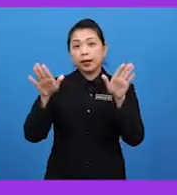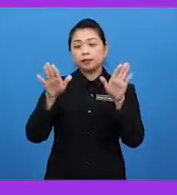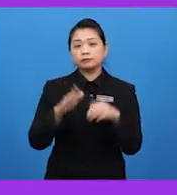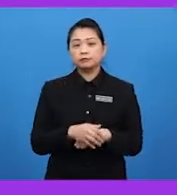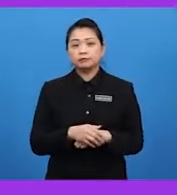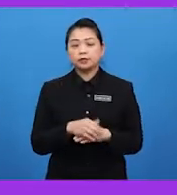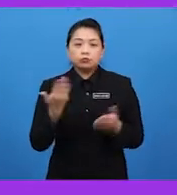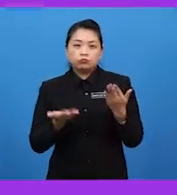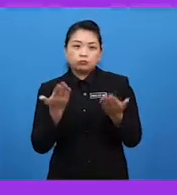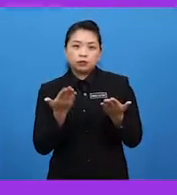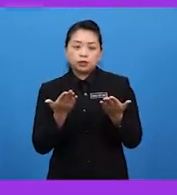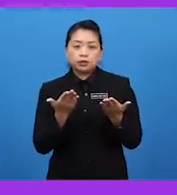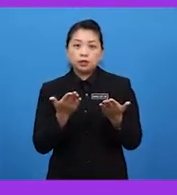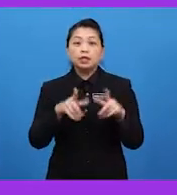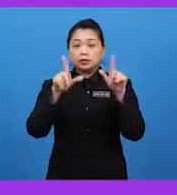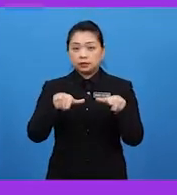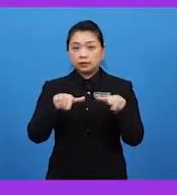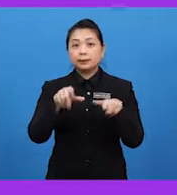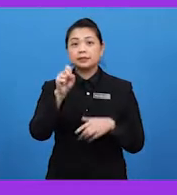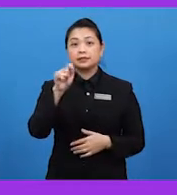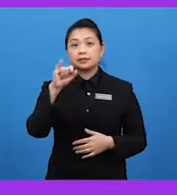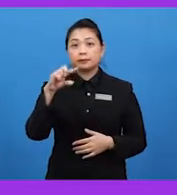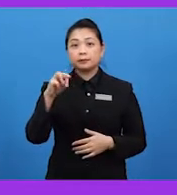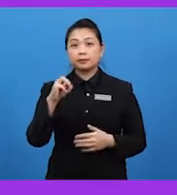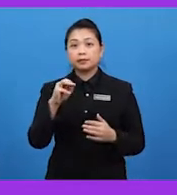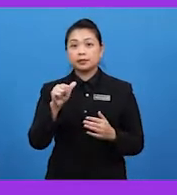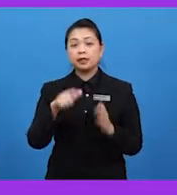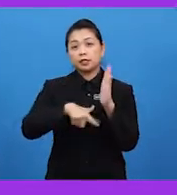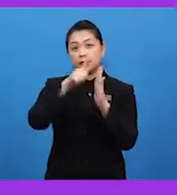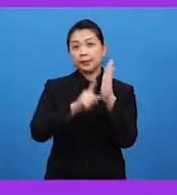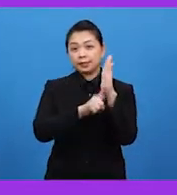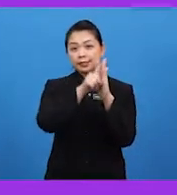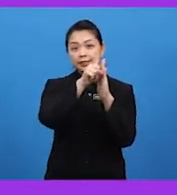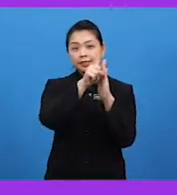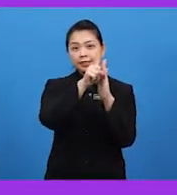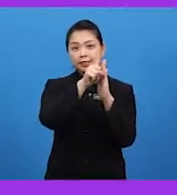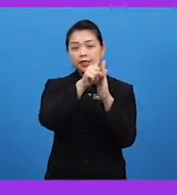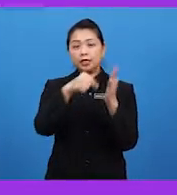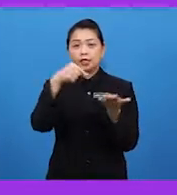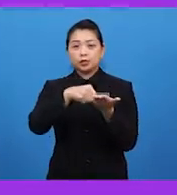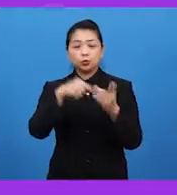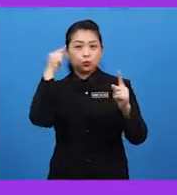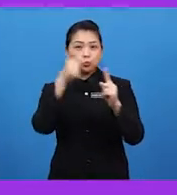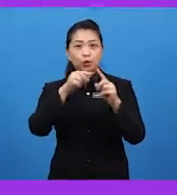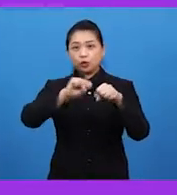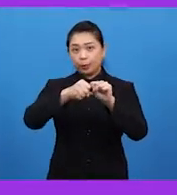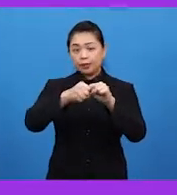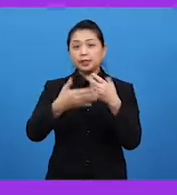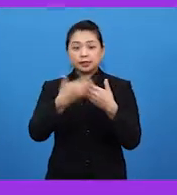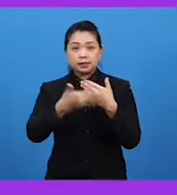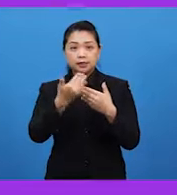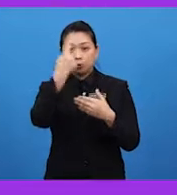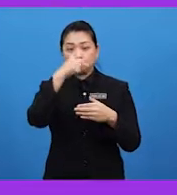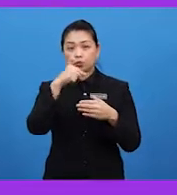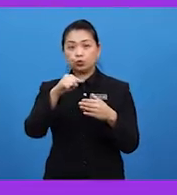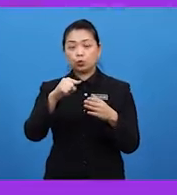kebarangan kalian hingga pada stigma adalah lebih tinggi. Ini tujuan supaya ia senang untuk